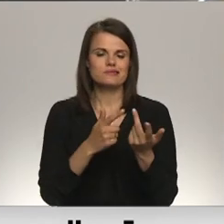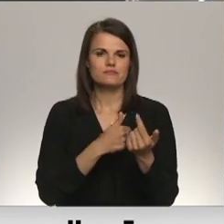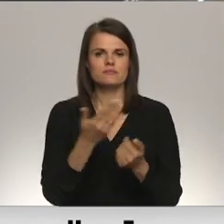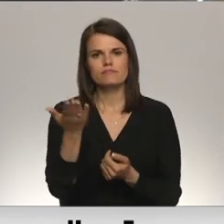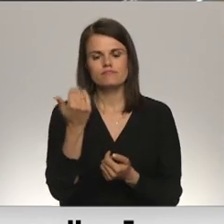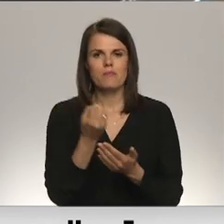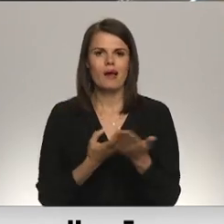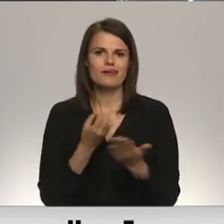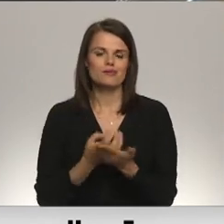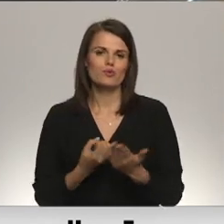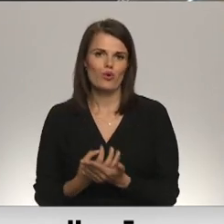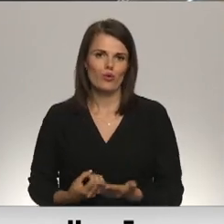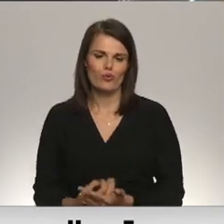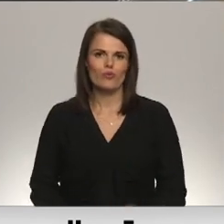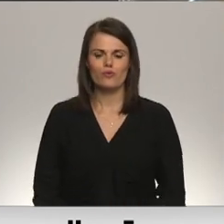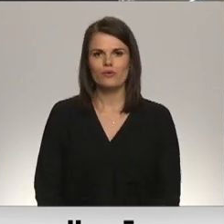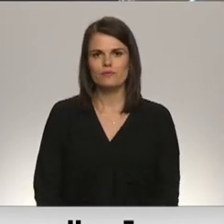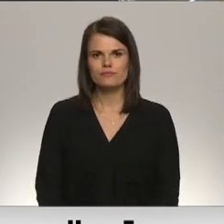Inga Miglona, Jūs Skorviņas TV kurzem.